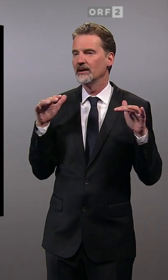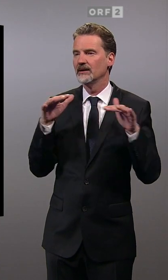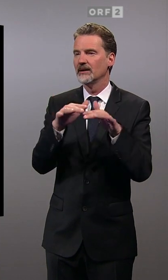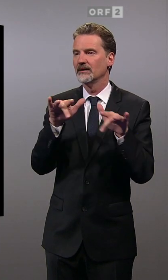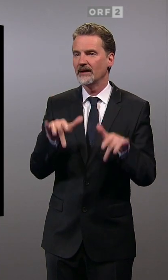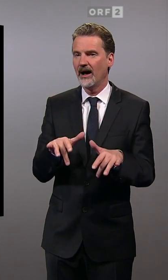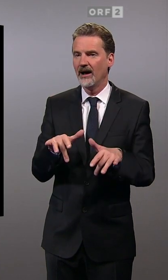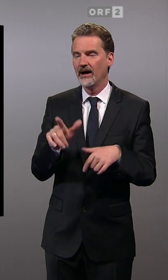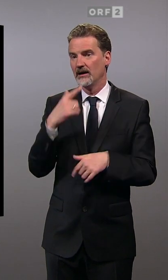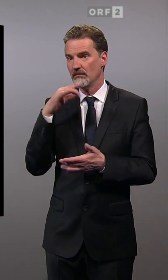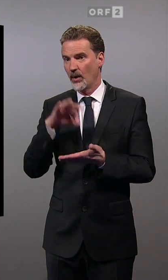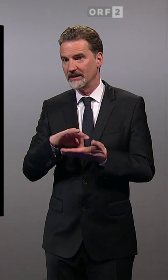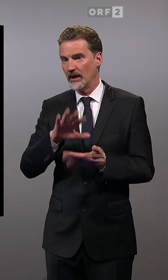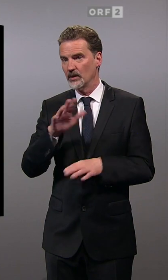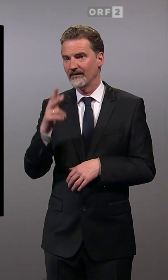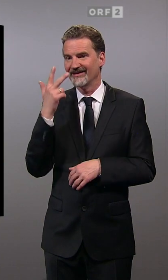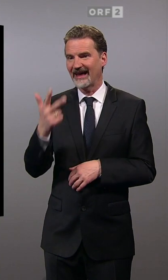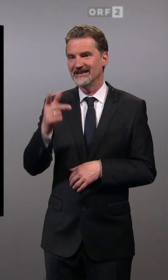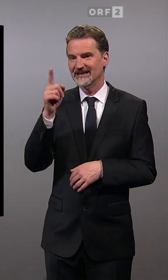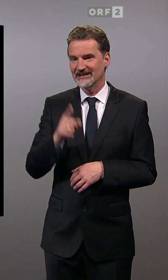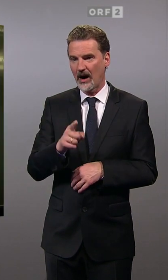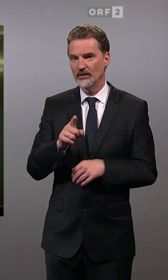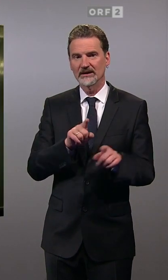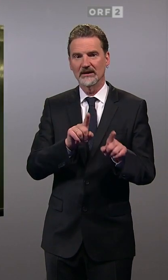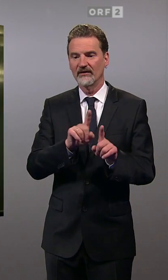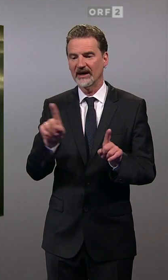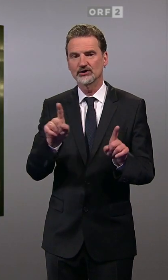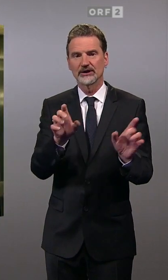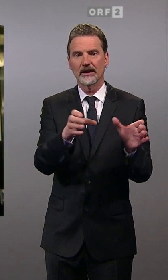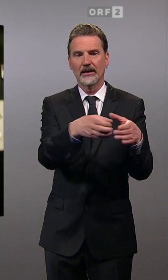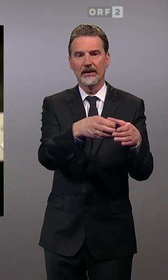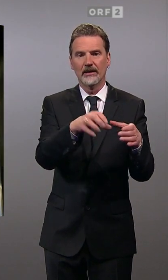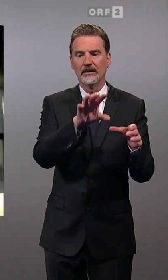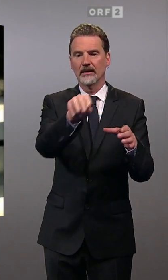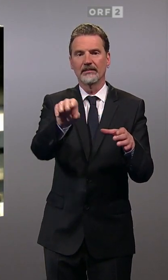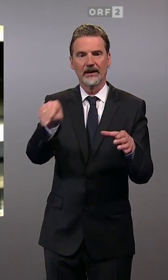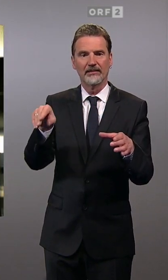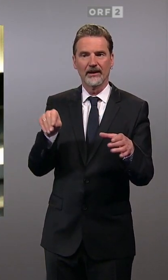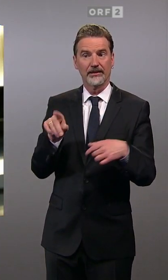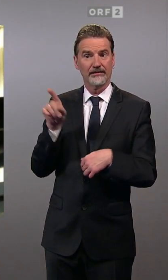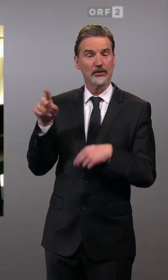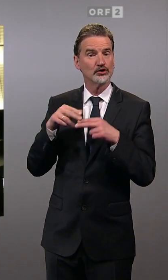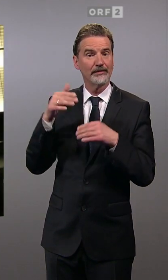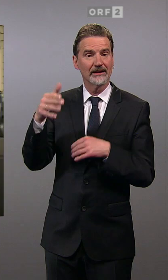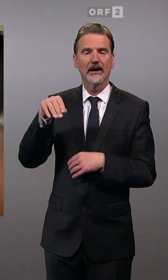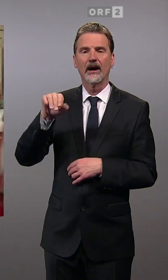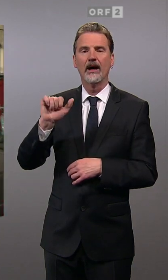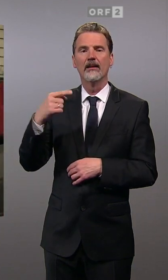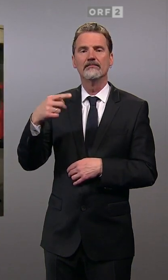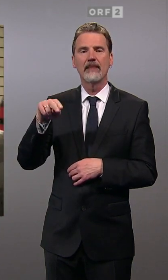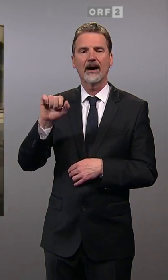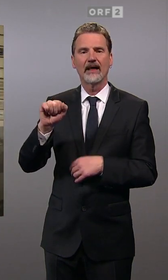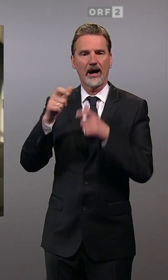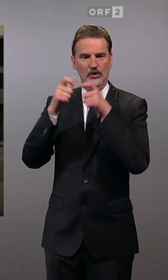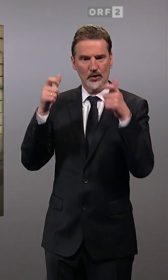derzeit sind circa 30.000 an den verschiedenen Sammelorten. Schnabel ist später im Magna-Konzern tätig und wird Präsident